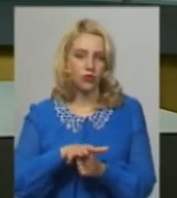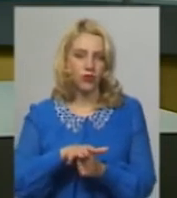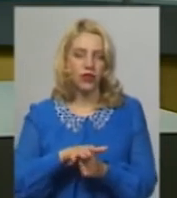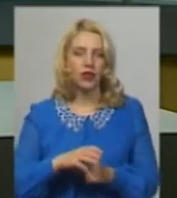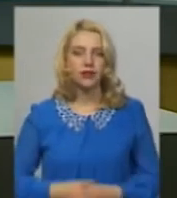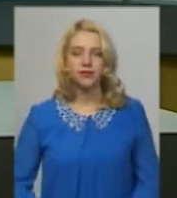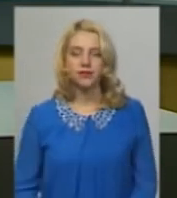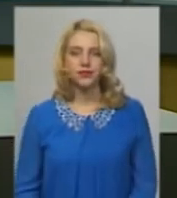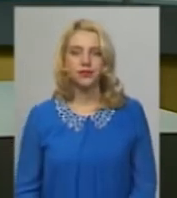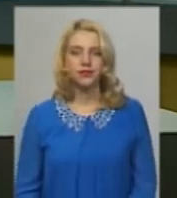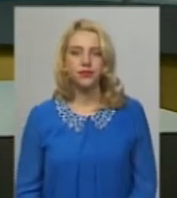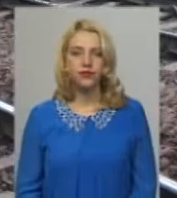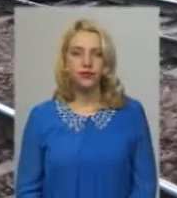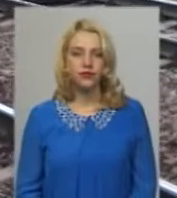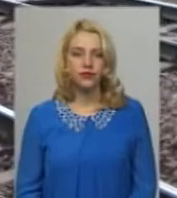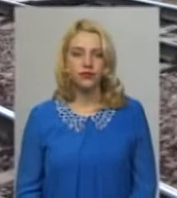Подробиці далі.